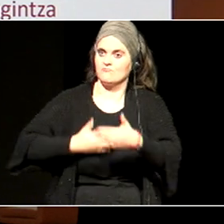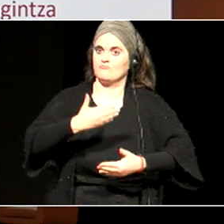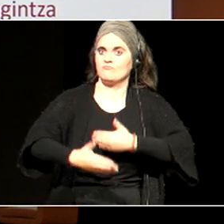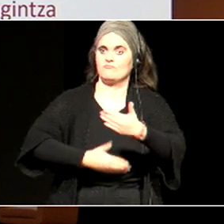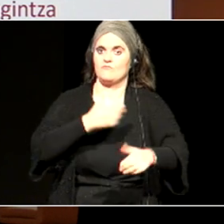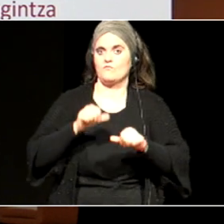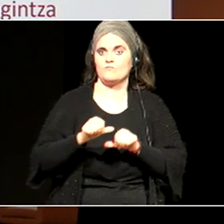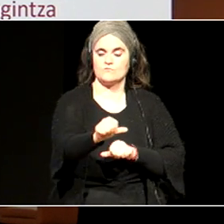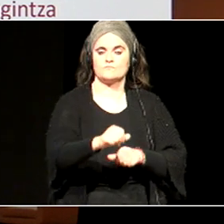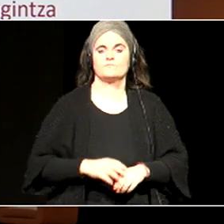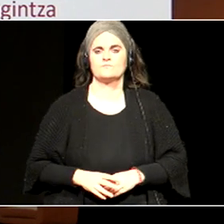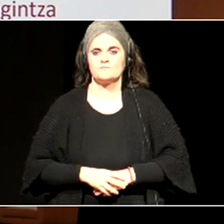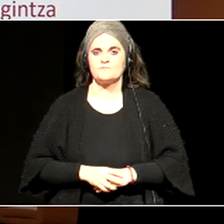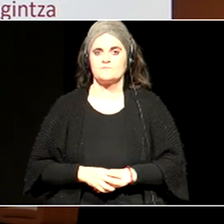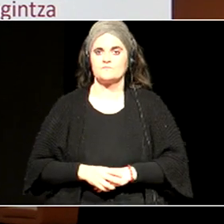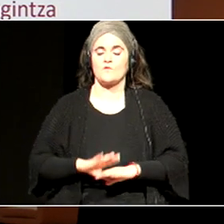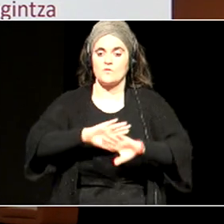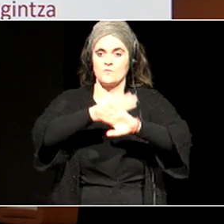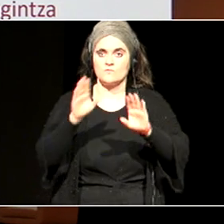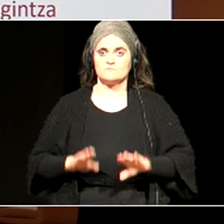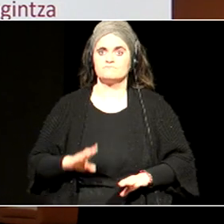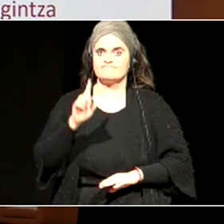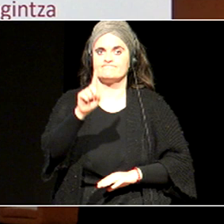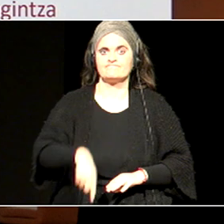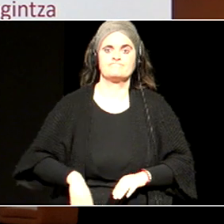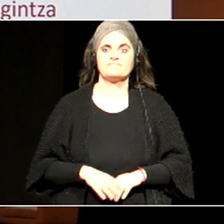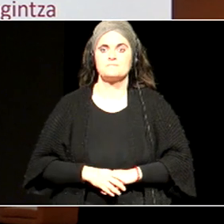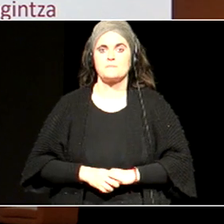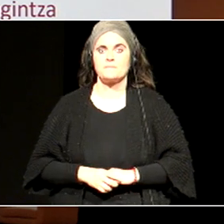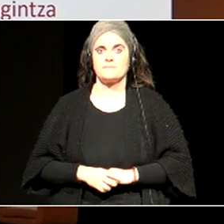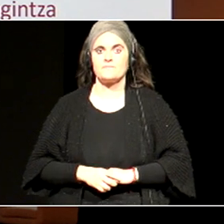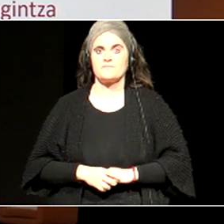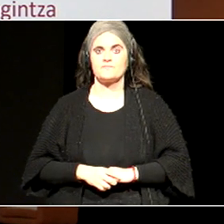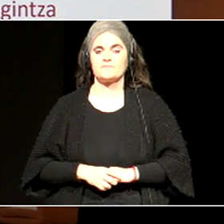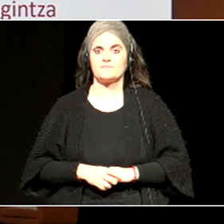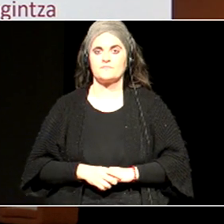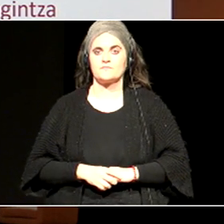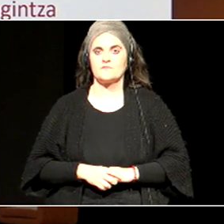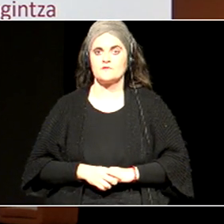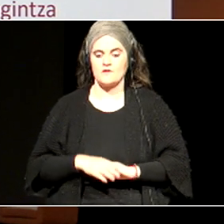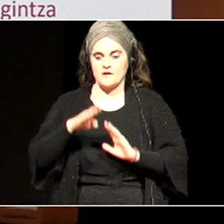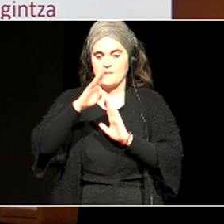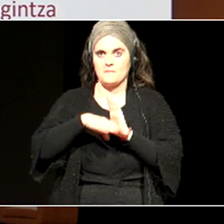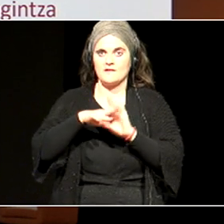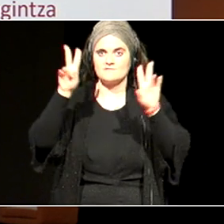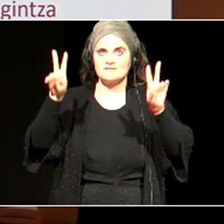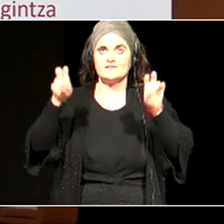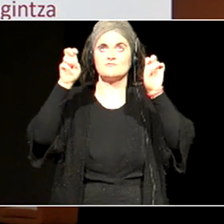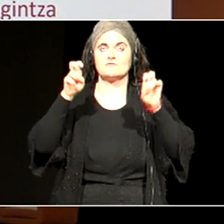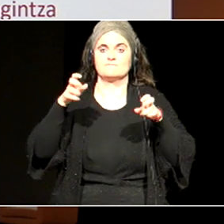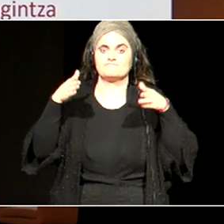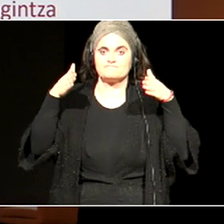eta azkenik ere, eta zera, planaren titulari erreparatuta,